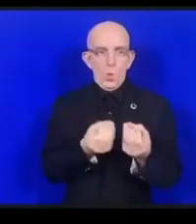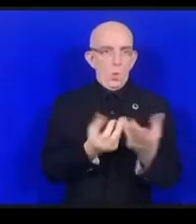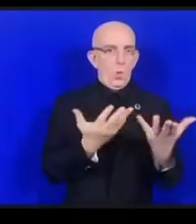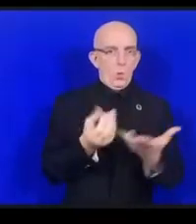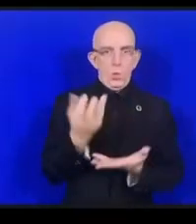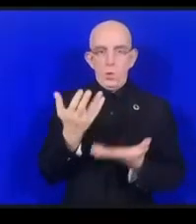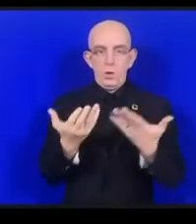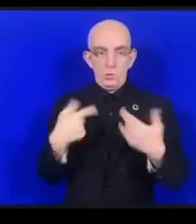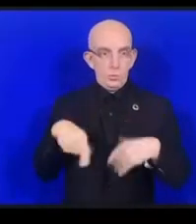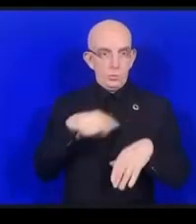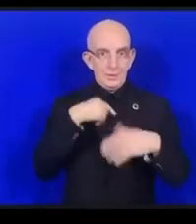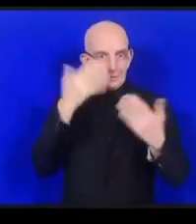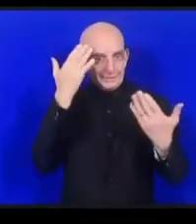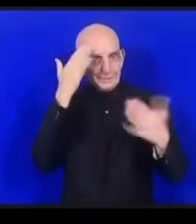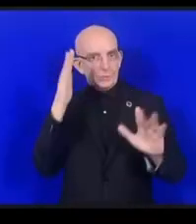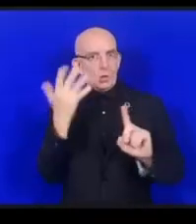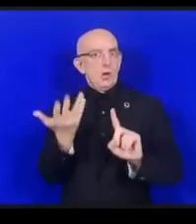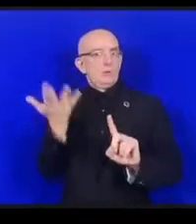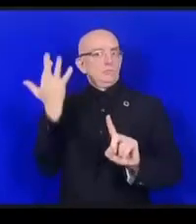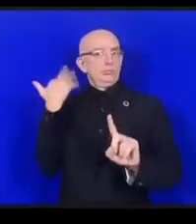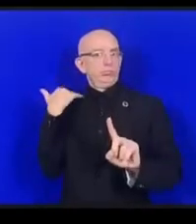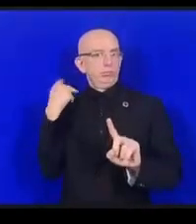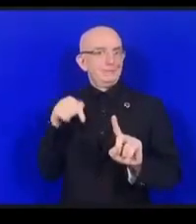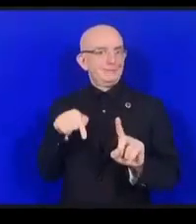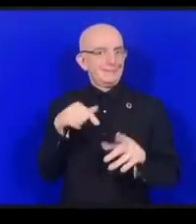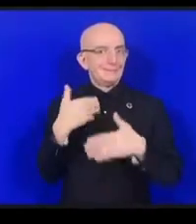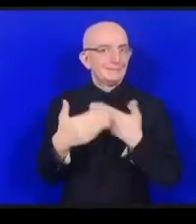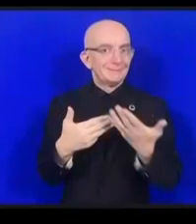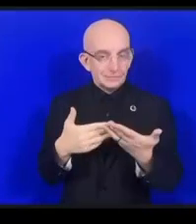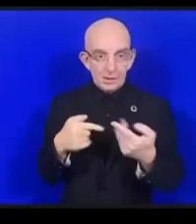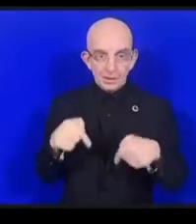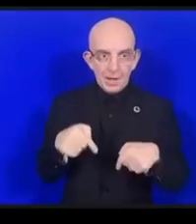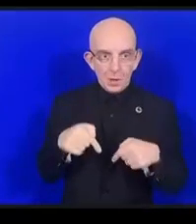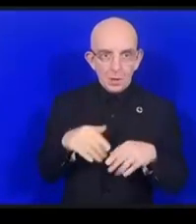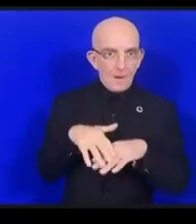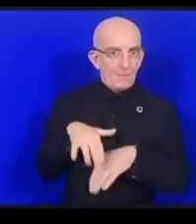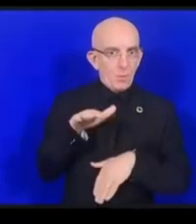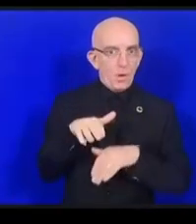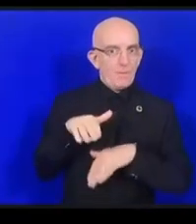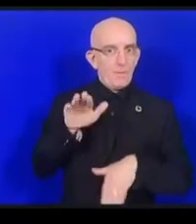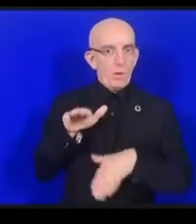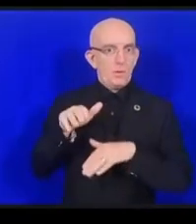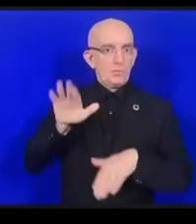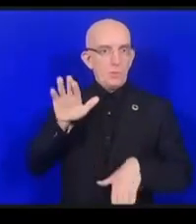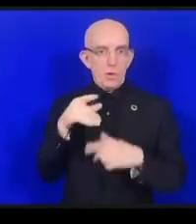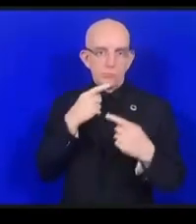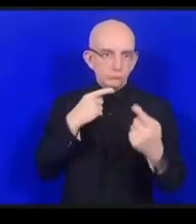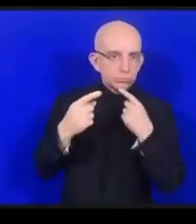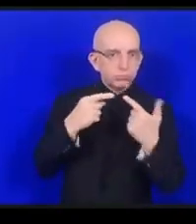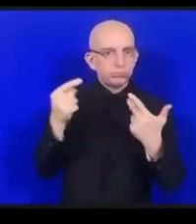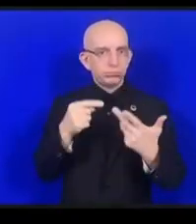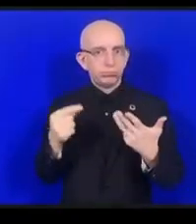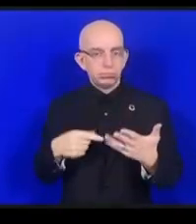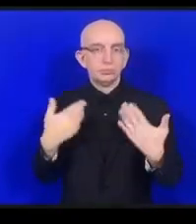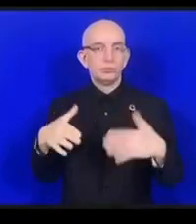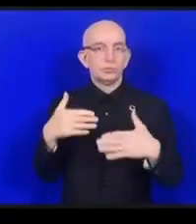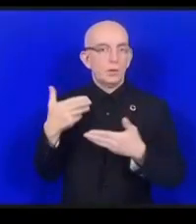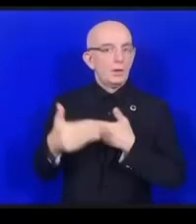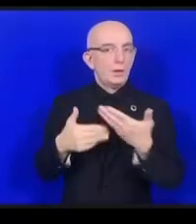あったんですねそういう話も今聞きますがただそこで一番重要だったのは本当に重要だったのはつまり物